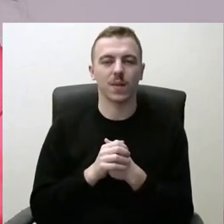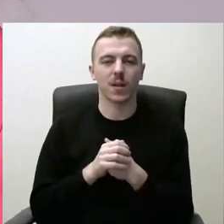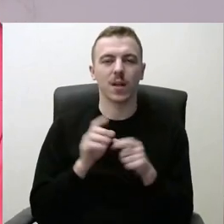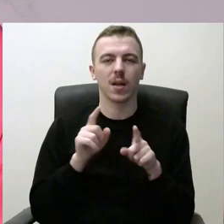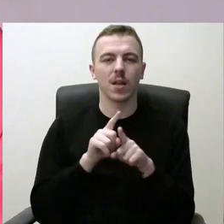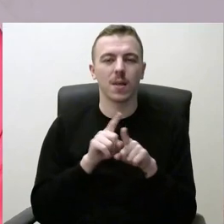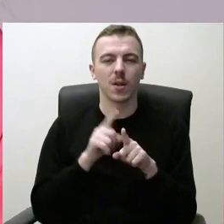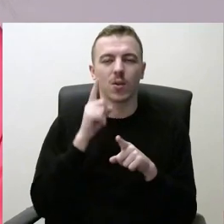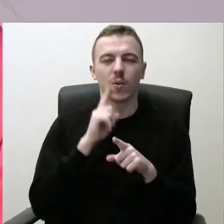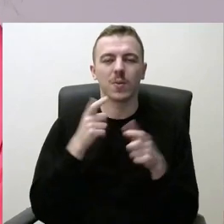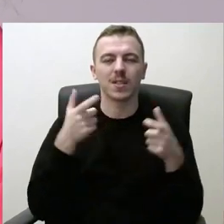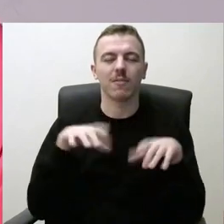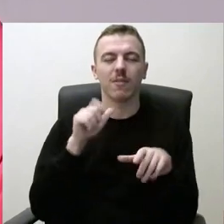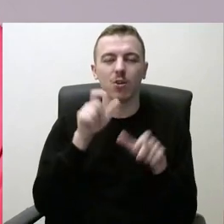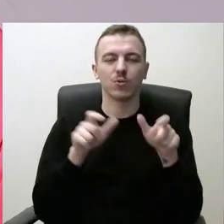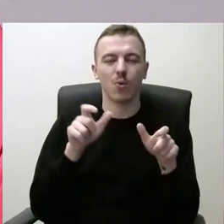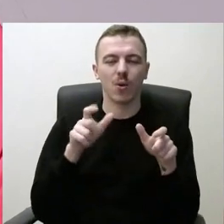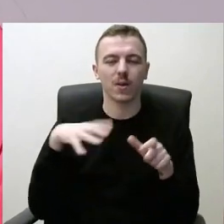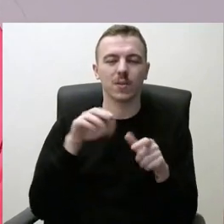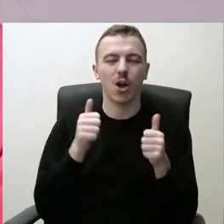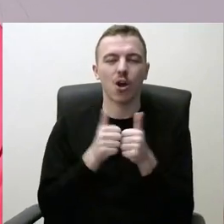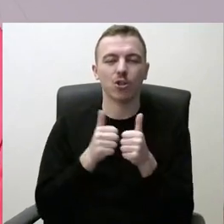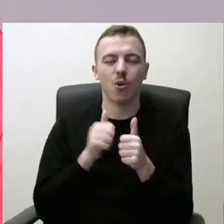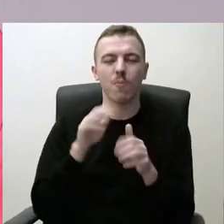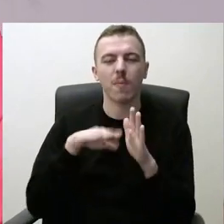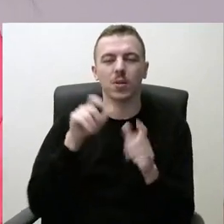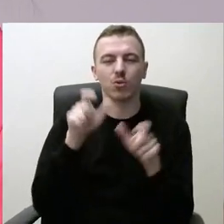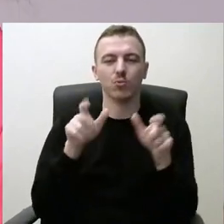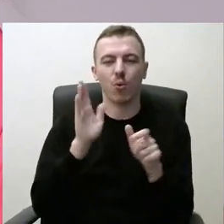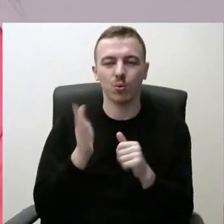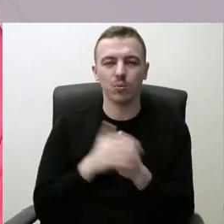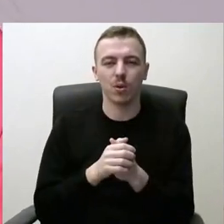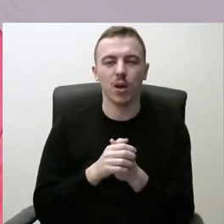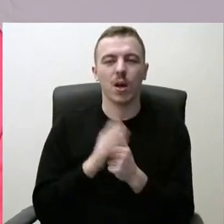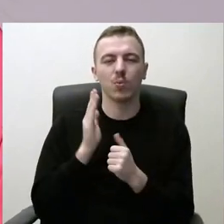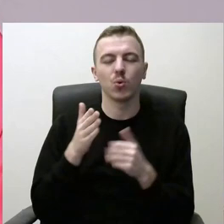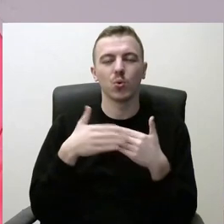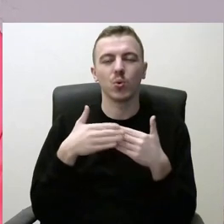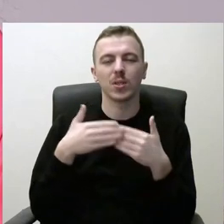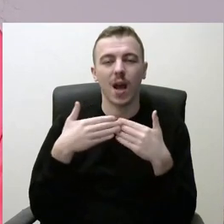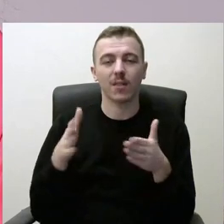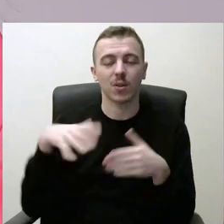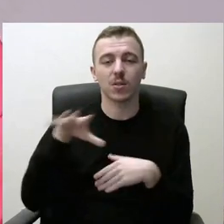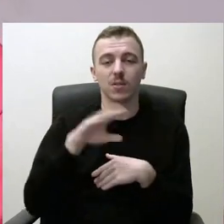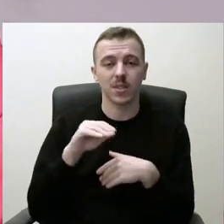kad savildo žmonės būtų arčiau paprastos žmogaus, kad būtų durys atviros visiems,